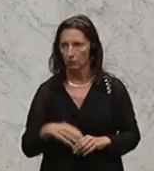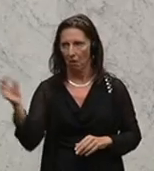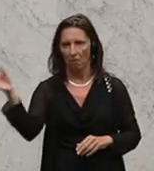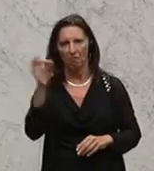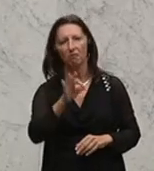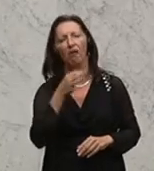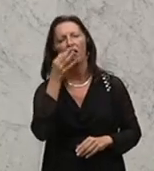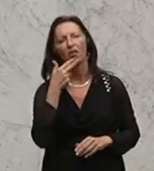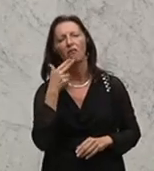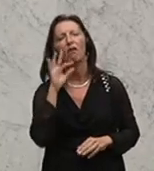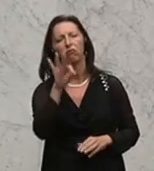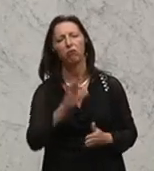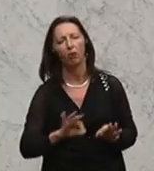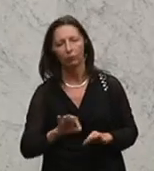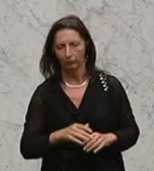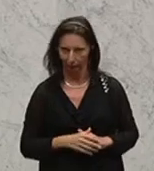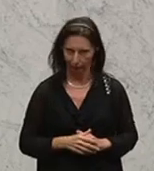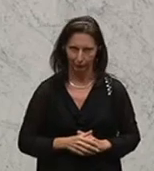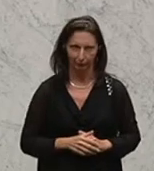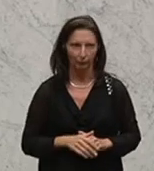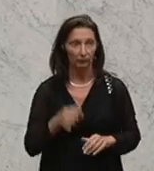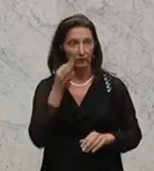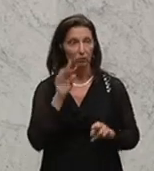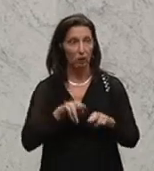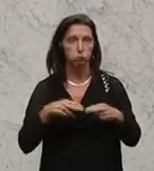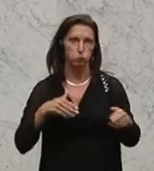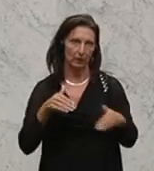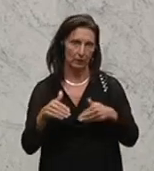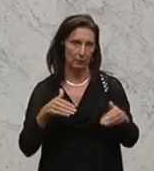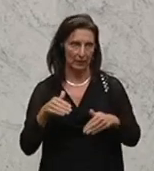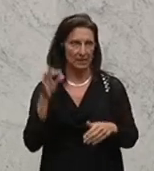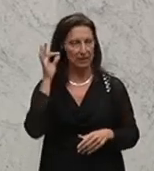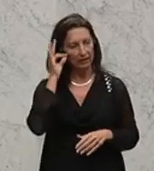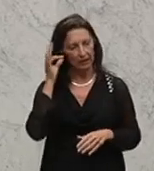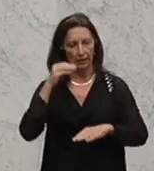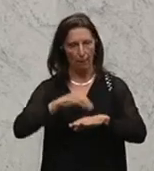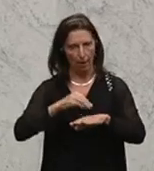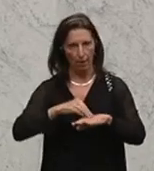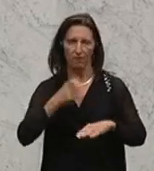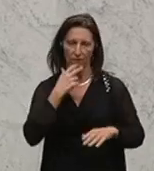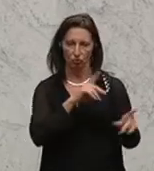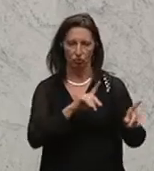Zu einer Stellungnahme hat sich die Frau Bundesminister Magister Johanna Mikl-Leitner gemeldet. Bitte, Frau Bundesminister.